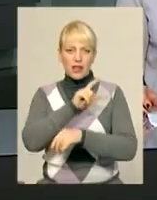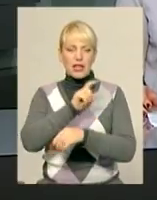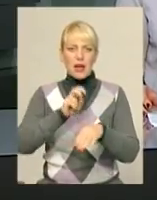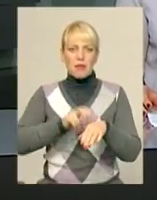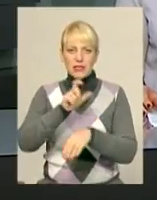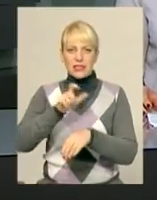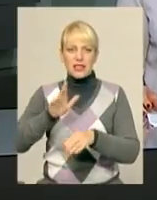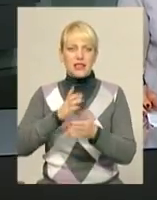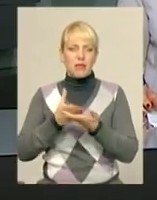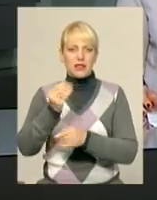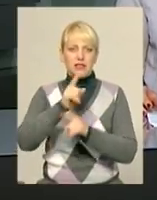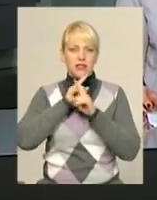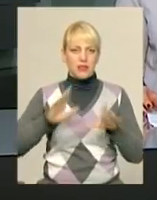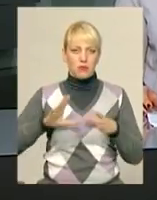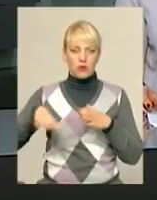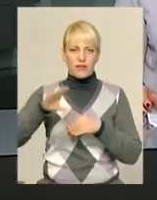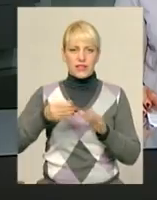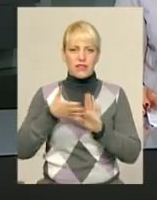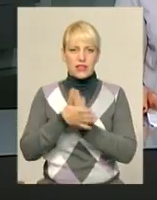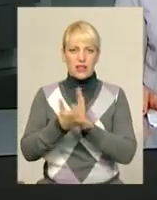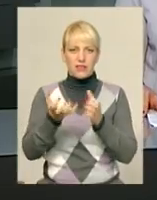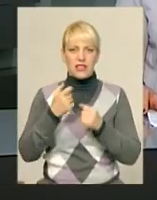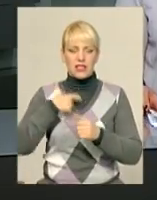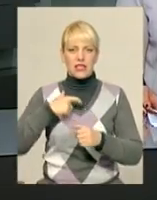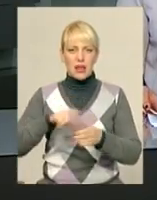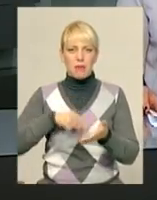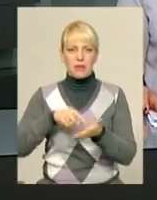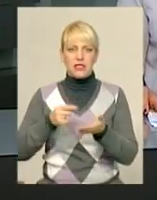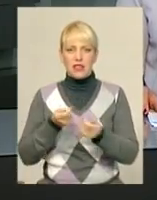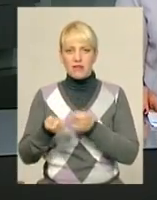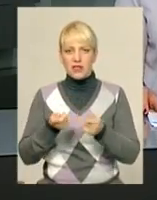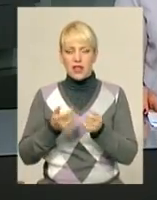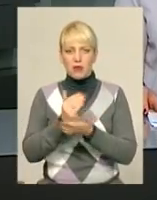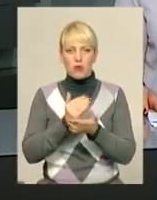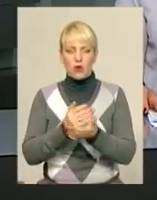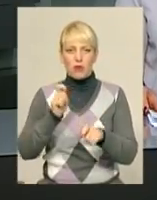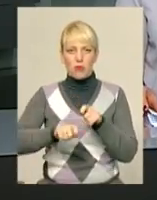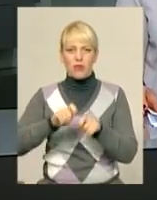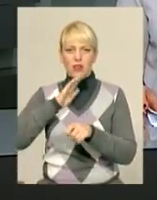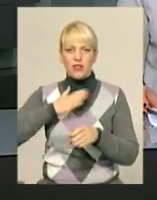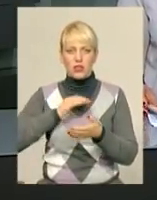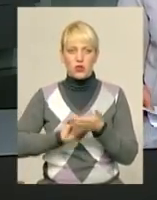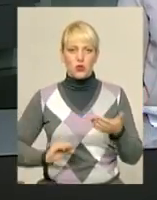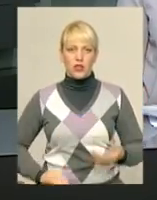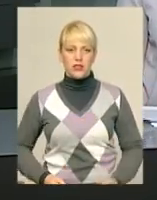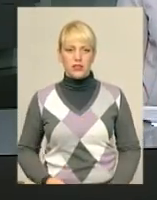медзакладу не платитимуть. Всі витрати взяла на себе міська влада. Програму «Вдії» перевіряли наші журналісти.